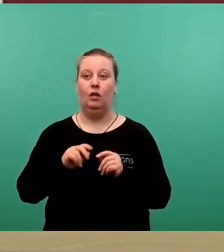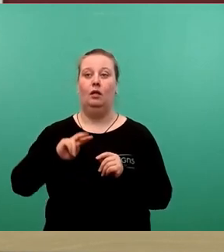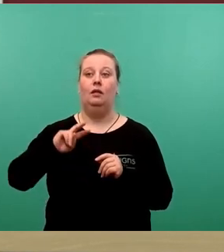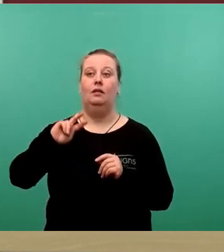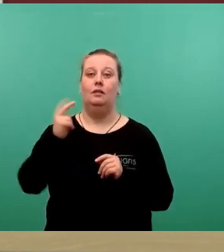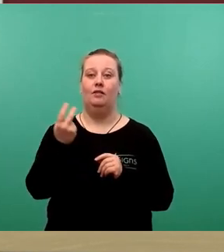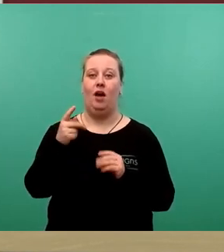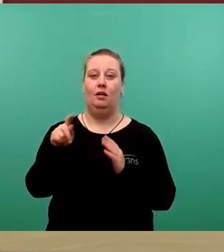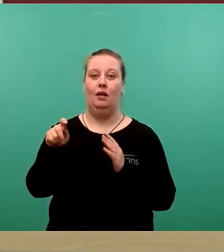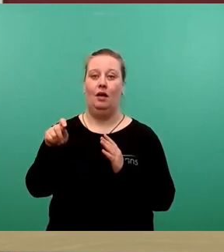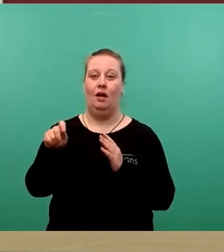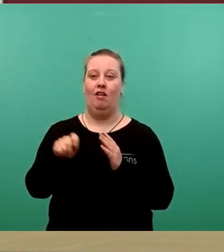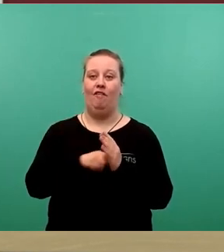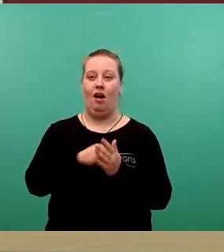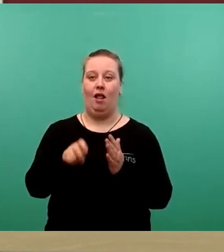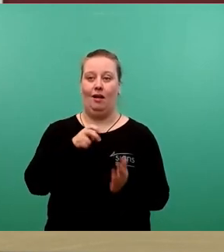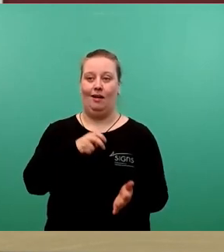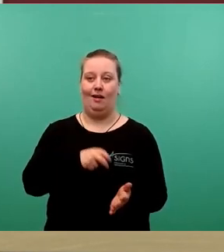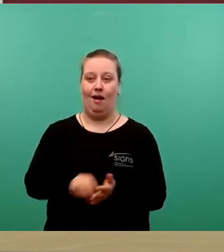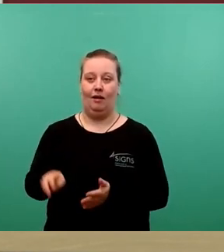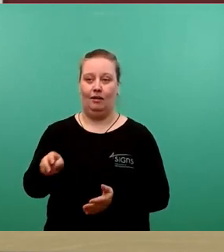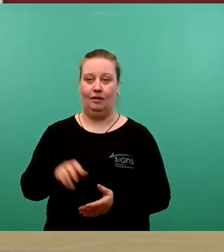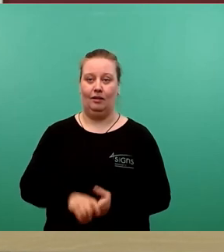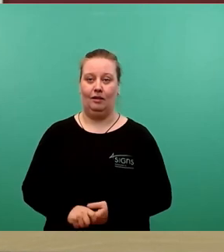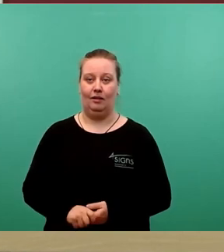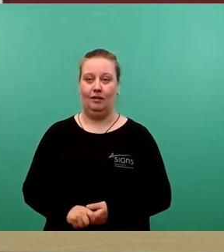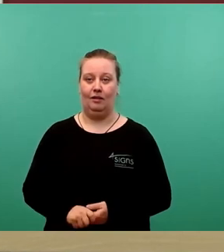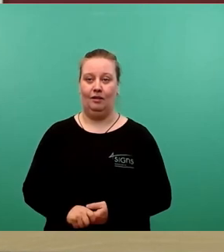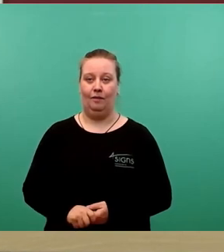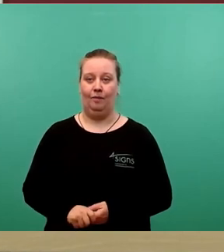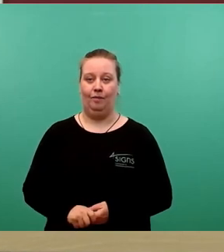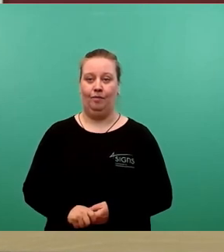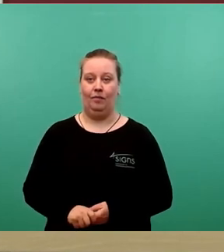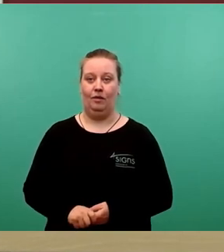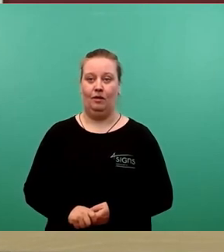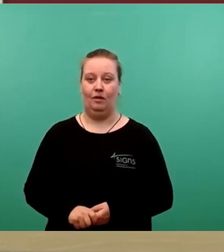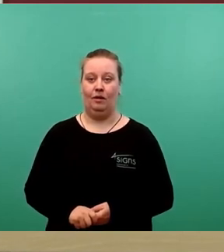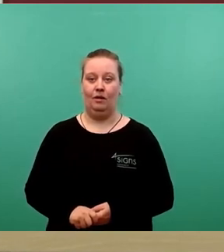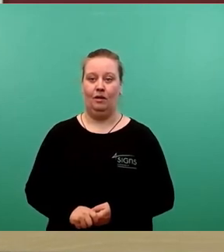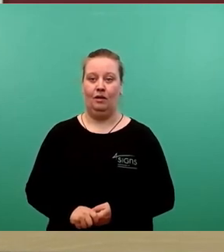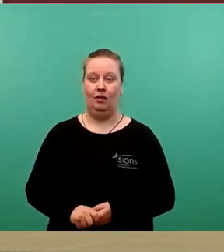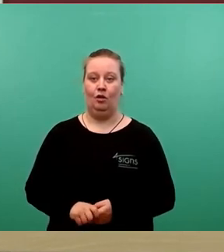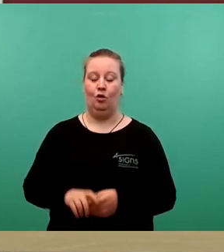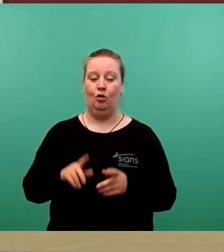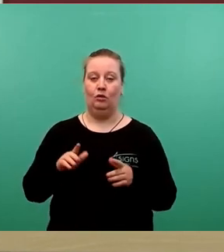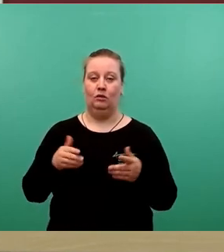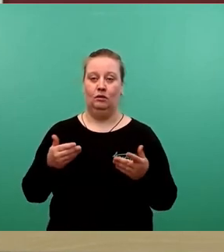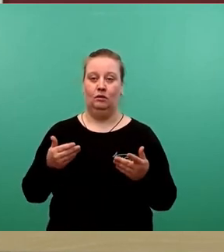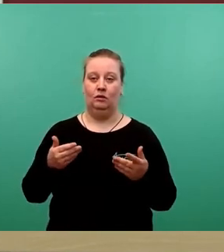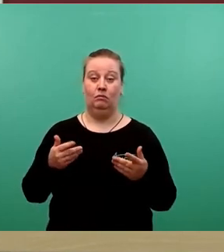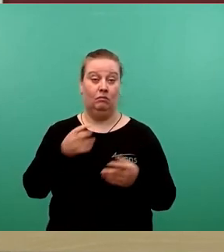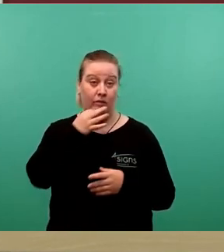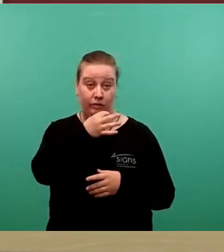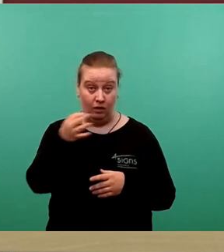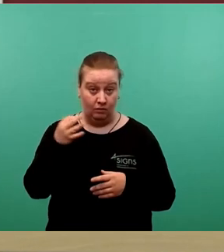Wahlgang schreiten. Und da ist die Frage, ich gehe